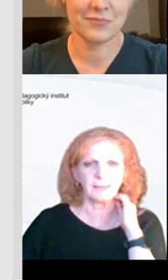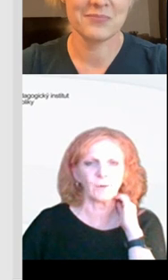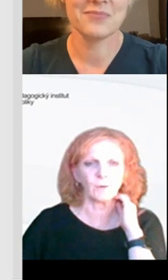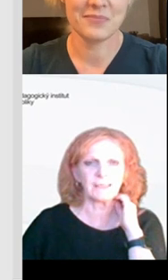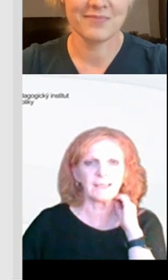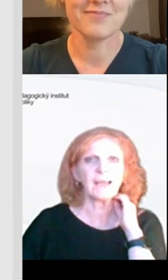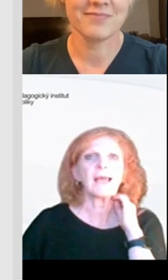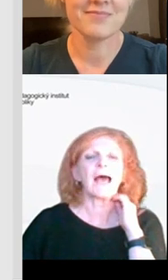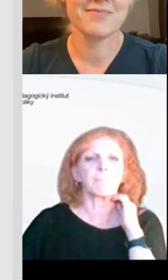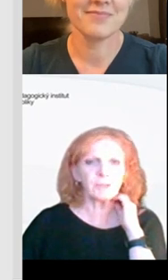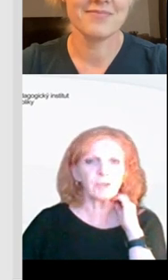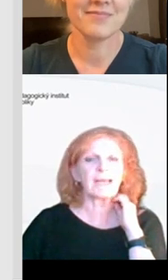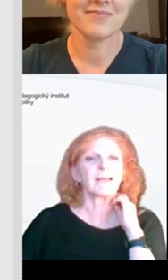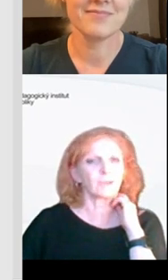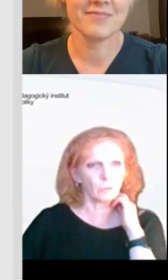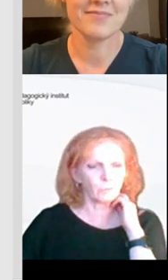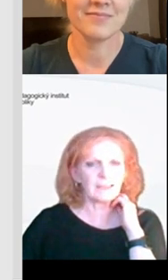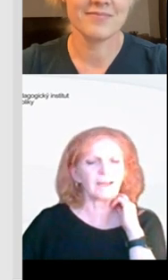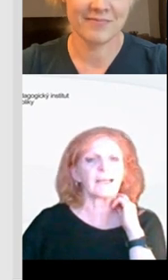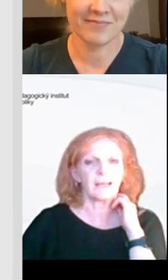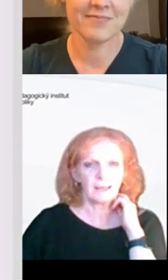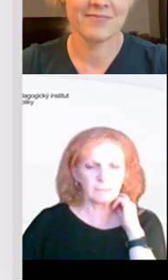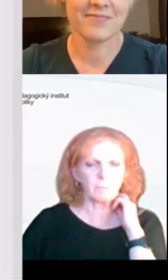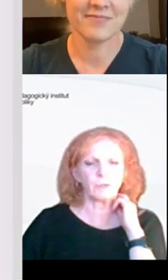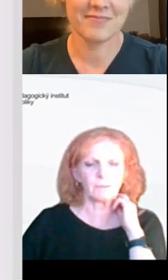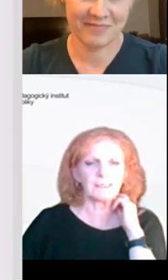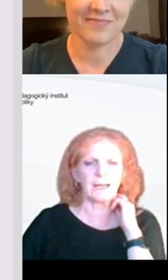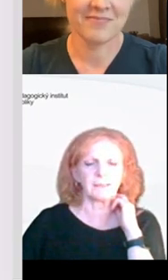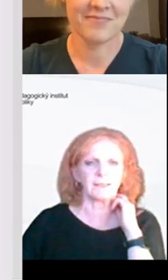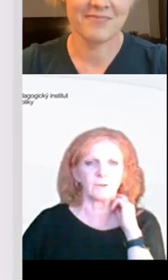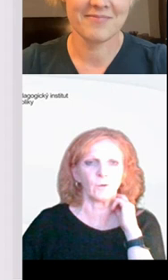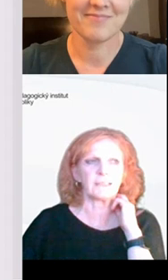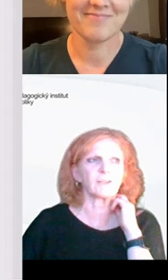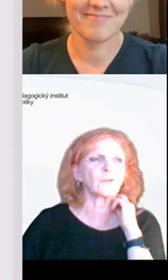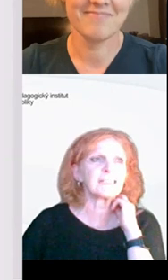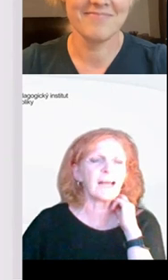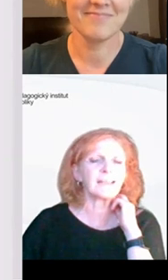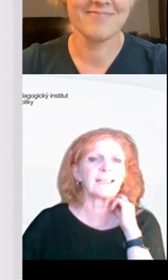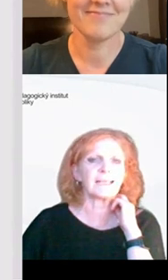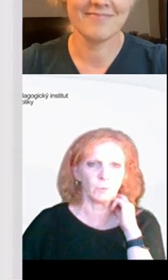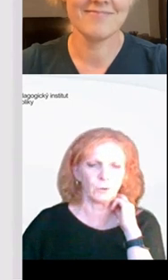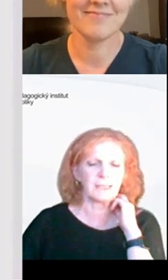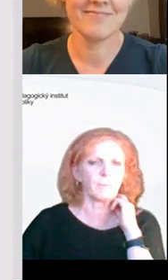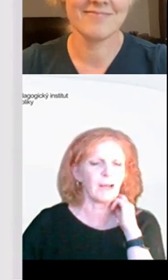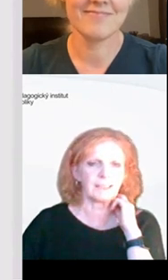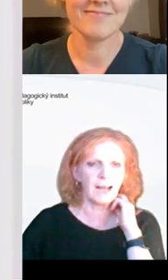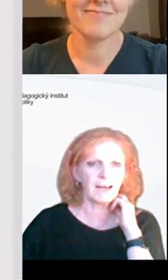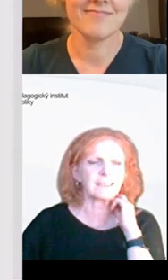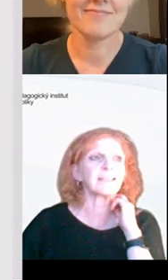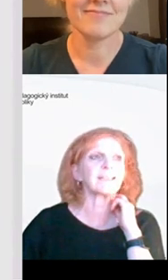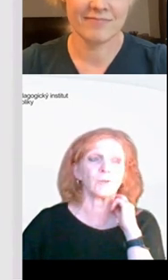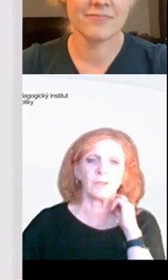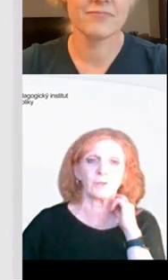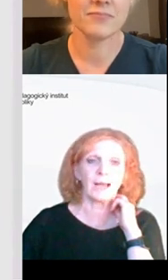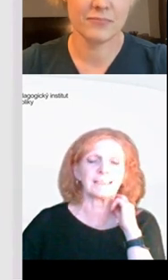digitálních technologií a píše srozumitelně i s použitím digitálních technologií. Takže to získání té gramotnosti je pro nás